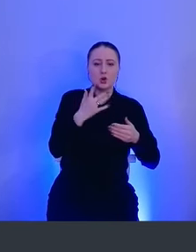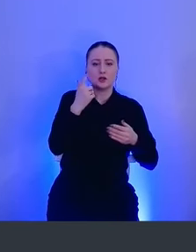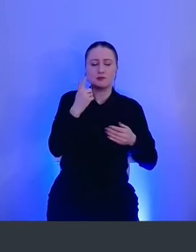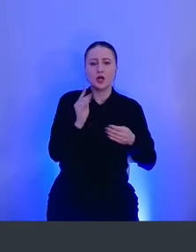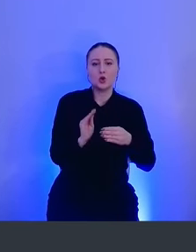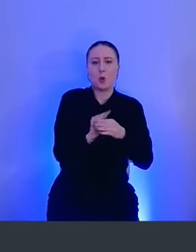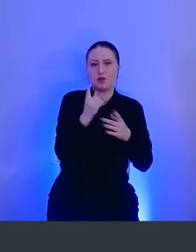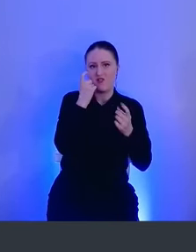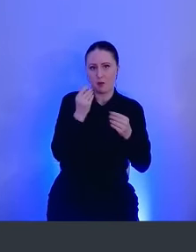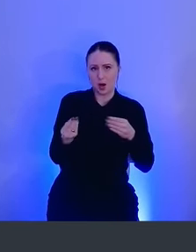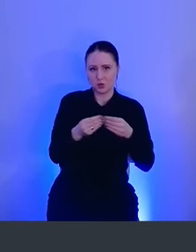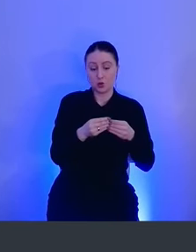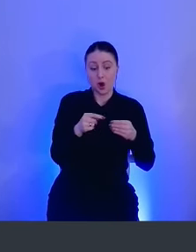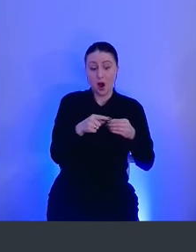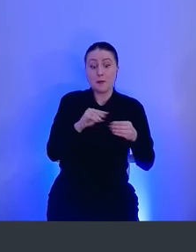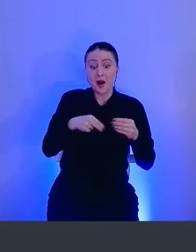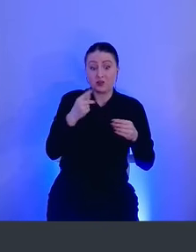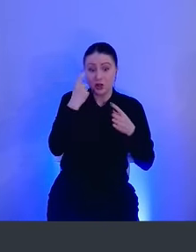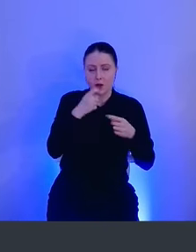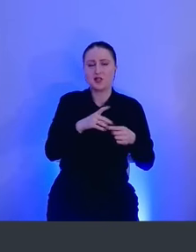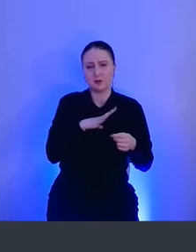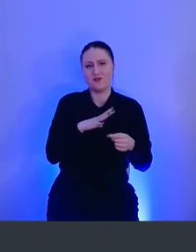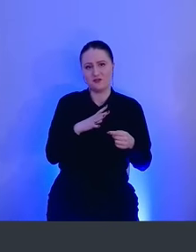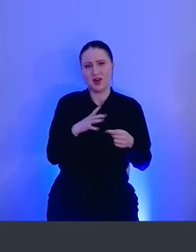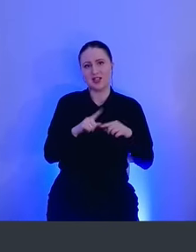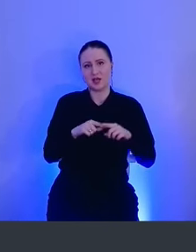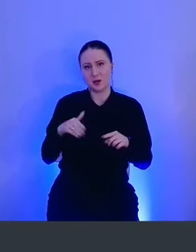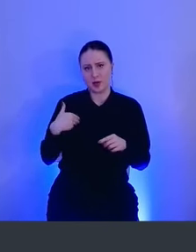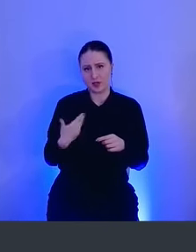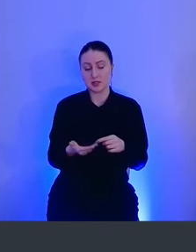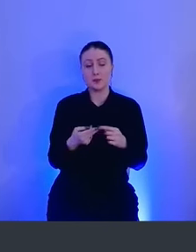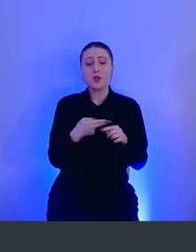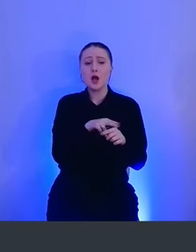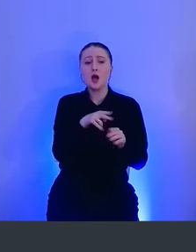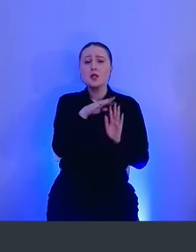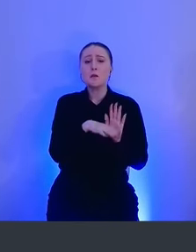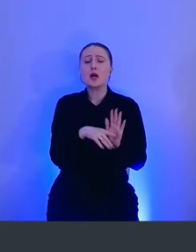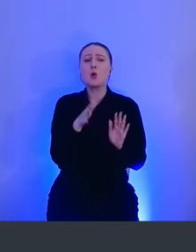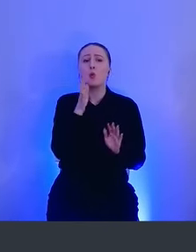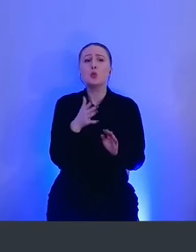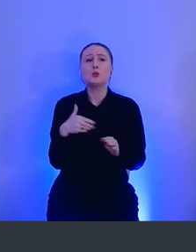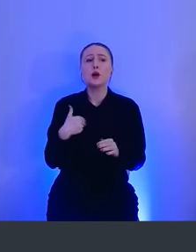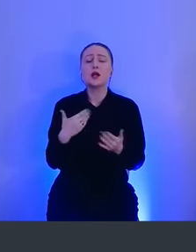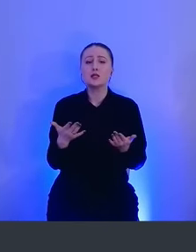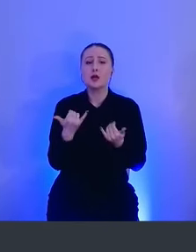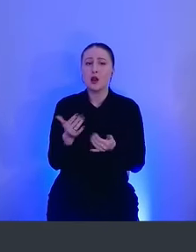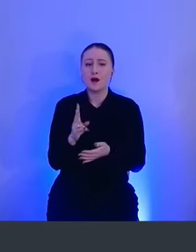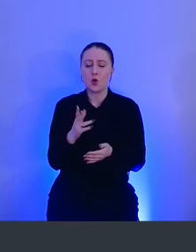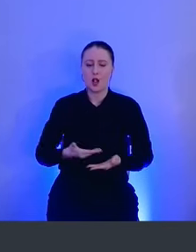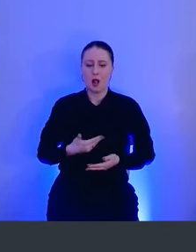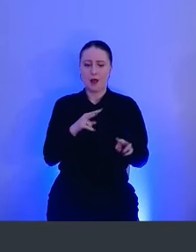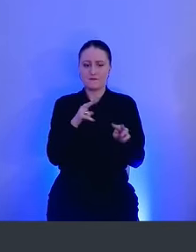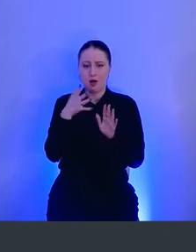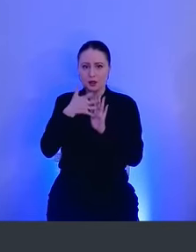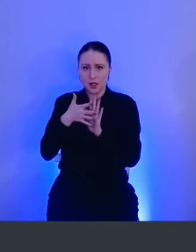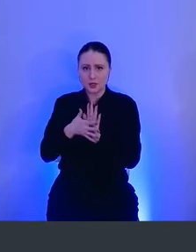информацию. Она бывает иногда полезна. И эта утилита будет особо полезна для форензики, лайв-анализа. То есть когда